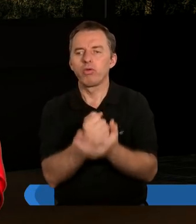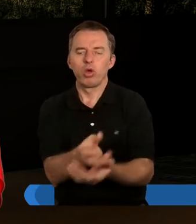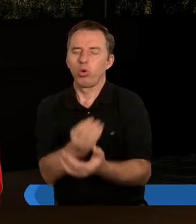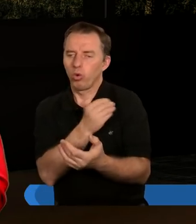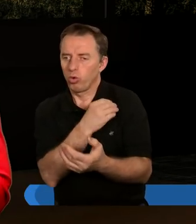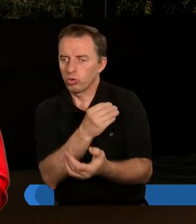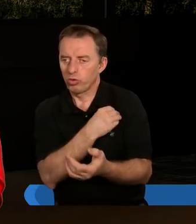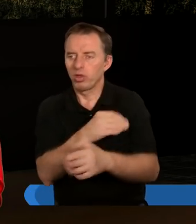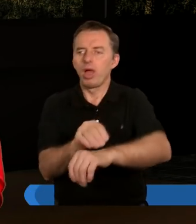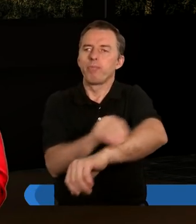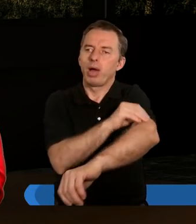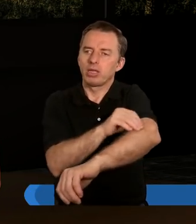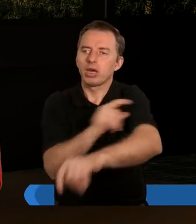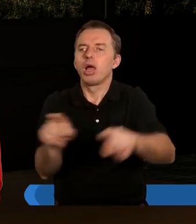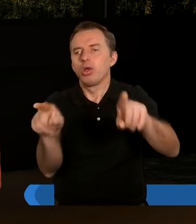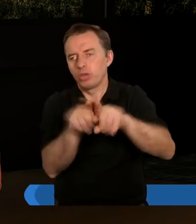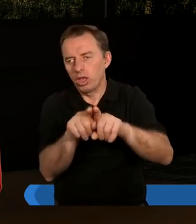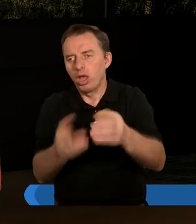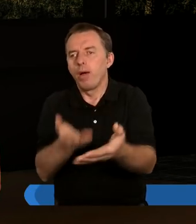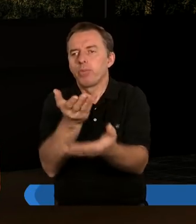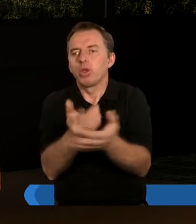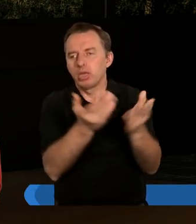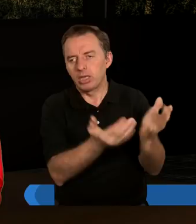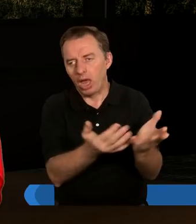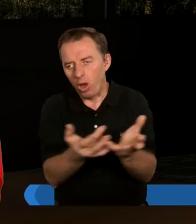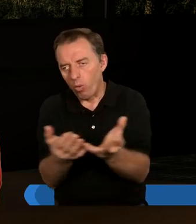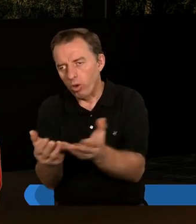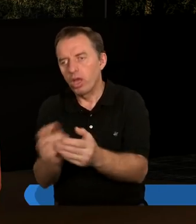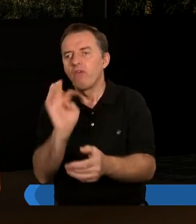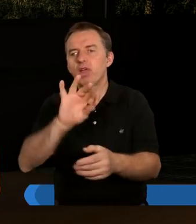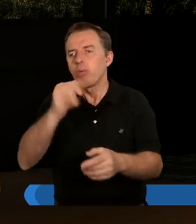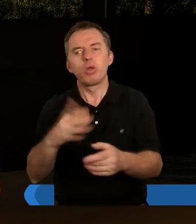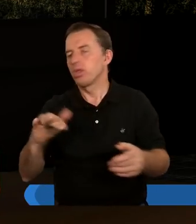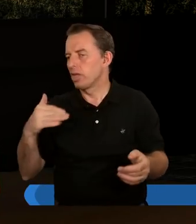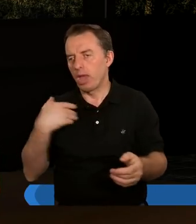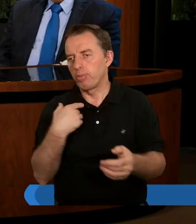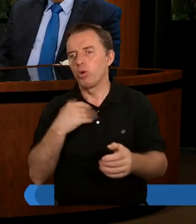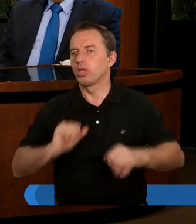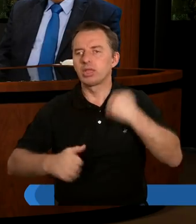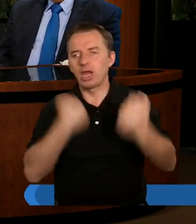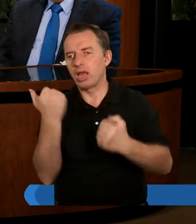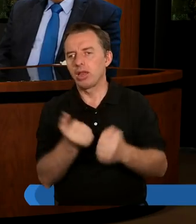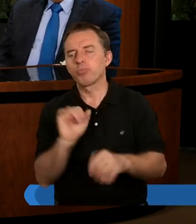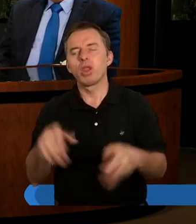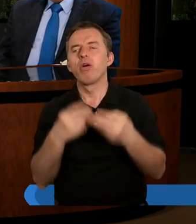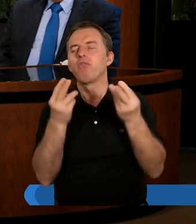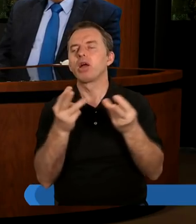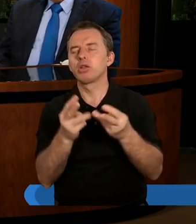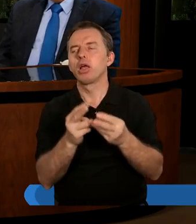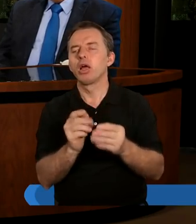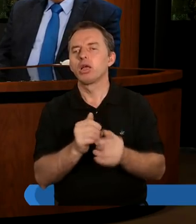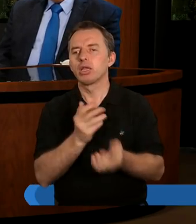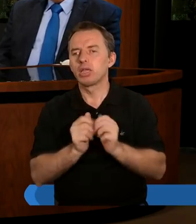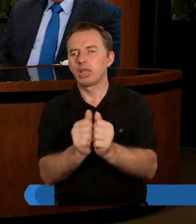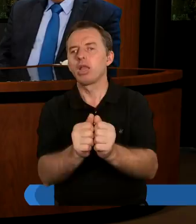takiej uczciwości materialnej chociażby też proponował, żeby załatwić, żeby Filemon nie był stratny. To bardzo ważna lekcja,